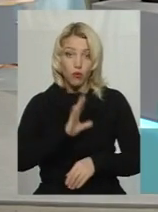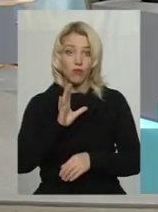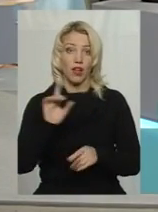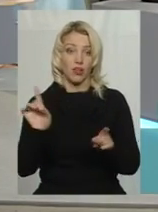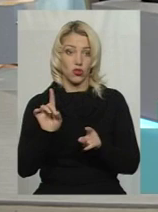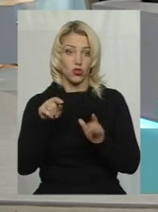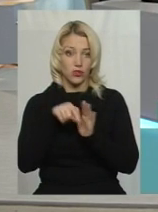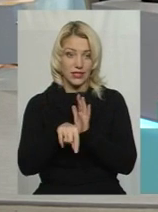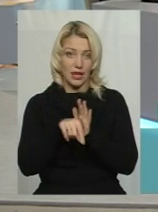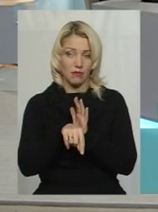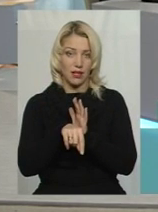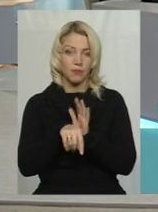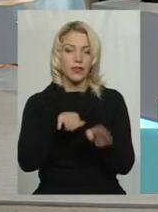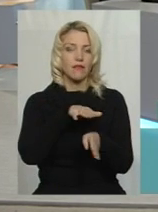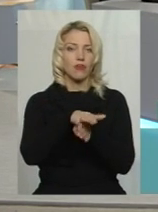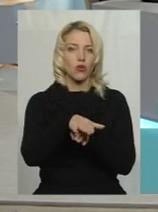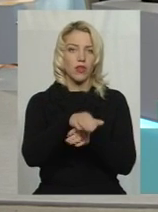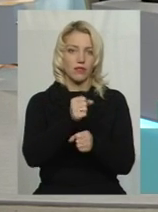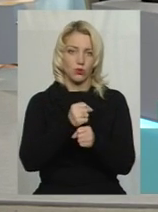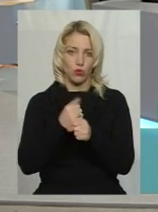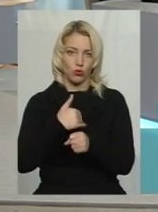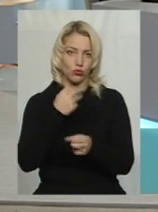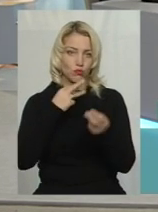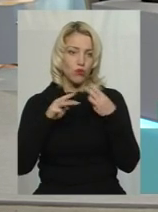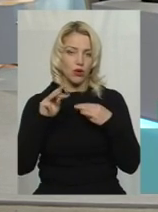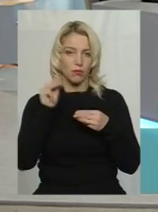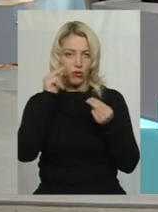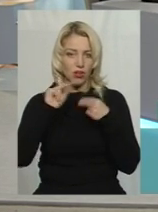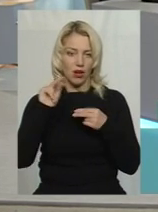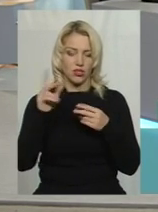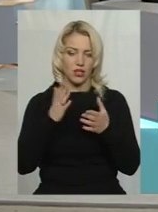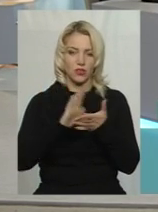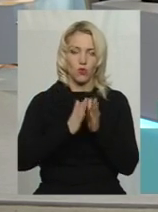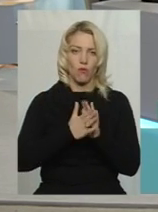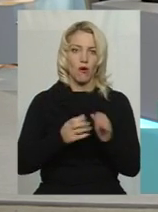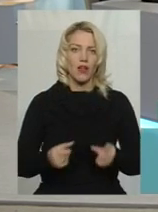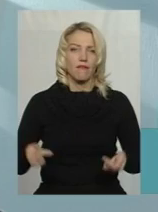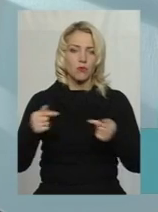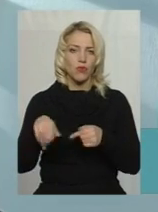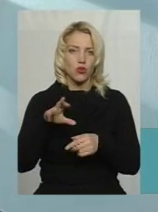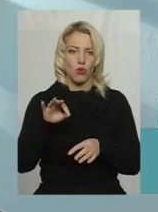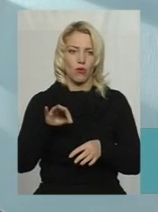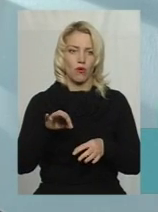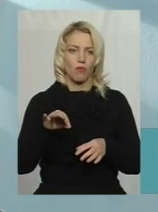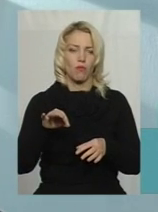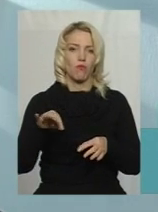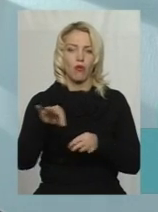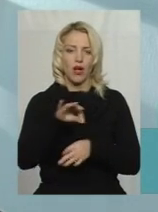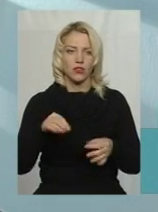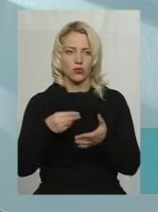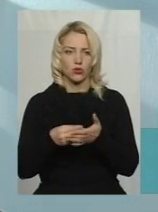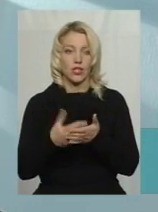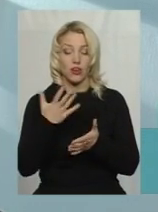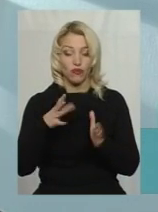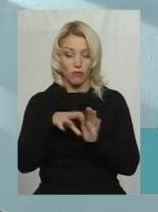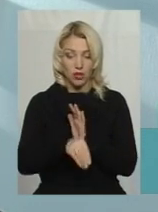виконавець робіт хоче покращити якісь умови відповідно до проєктно-кошторисної. Якщо це в межах договірної ціни,